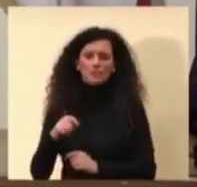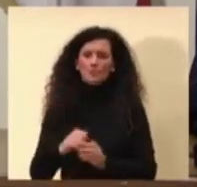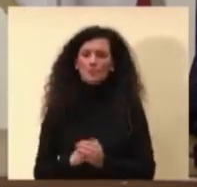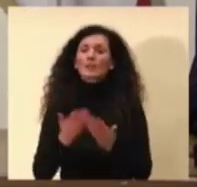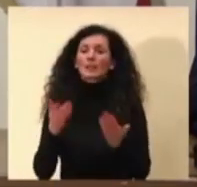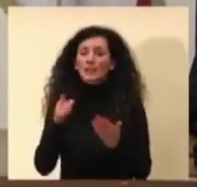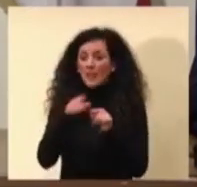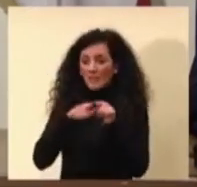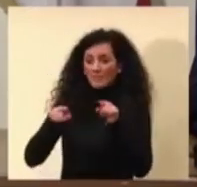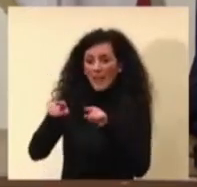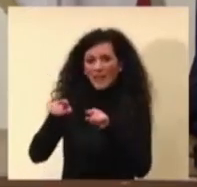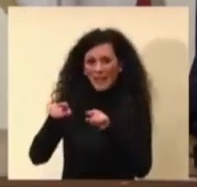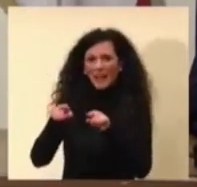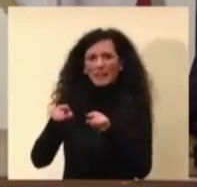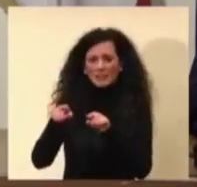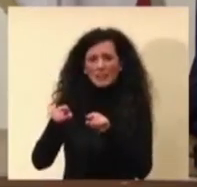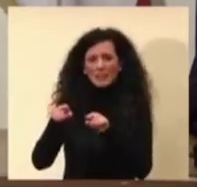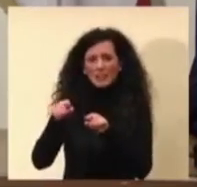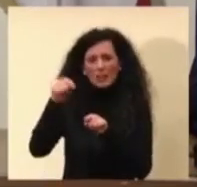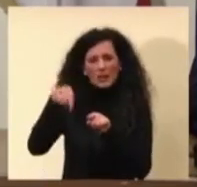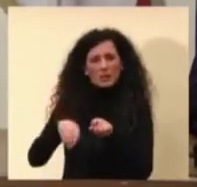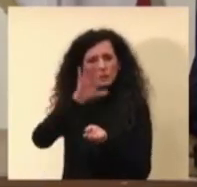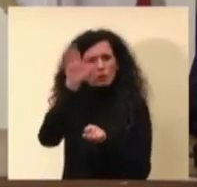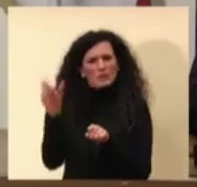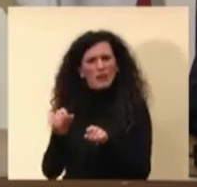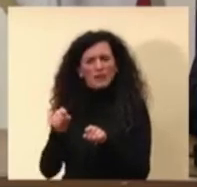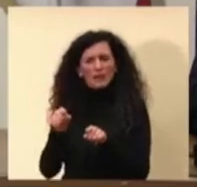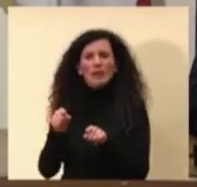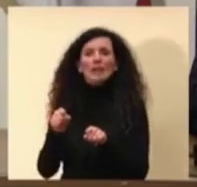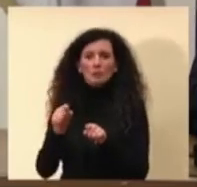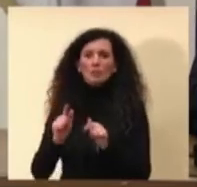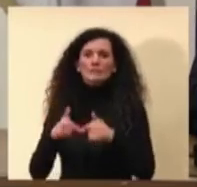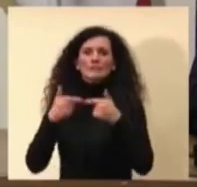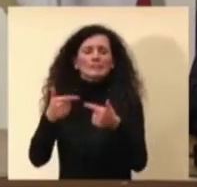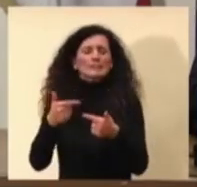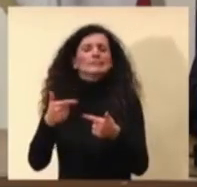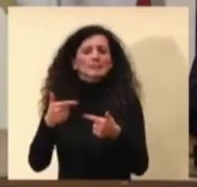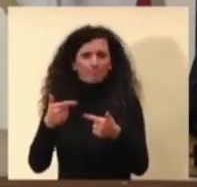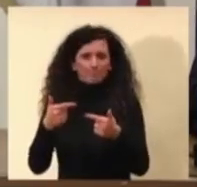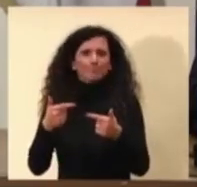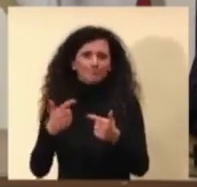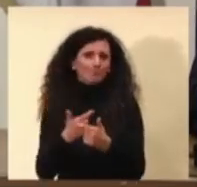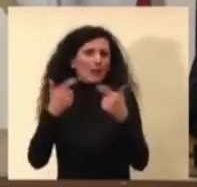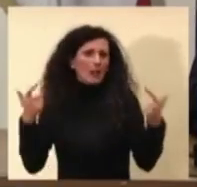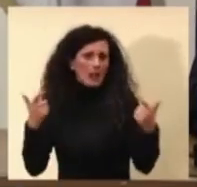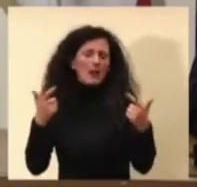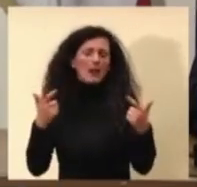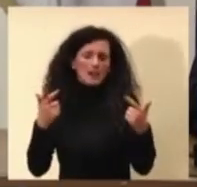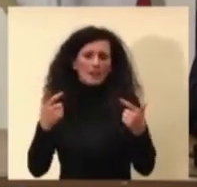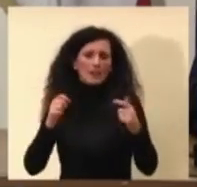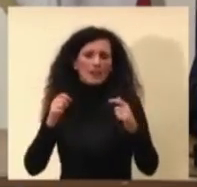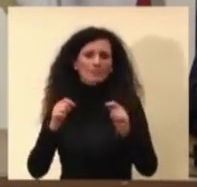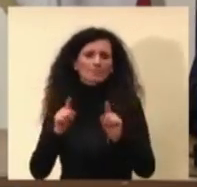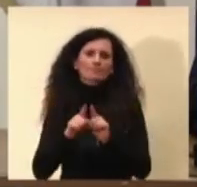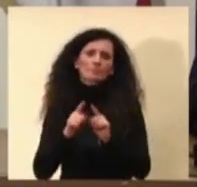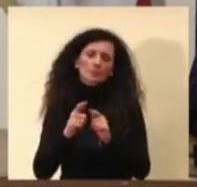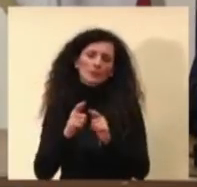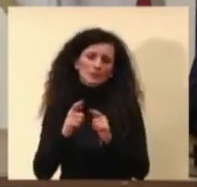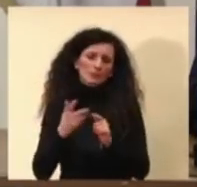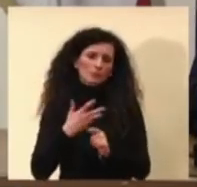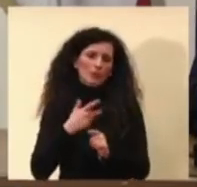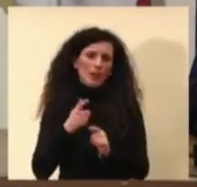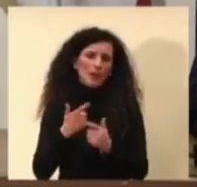rende, sotto certi aspetti, un po' più inquietante. Qual è il punto? Che